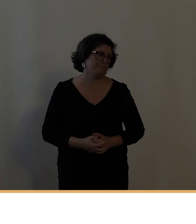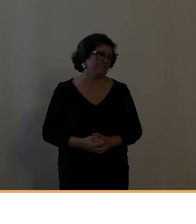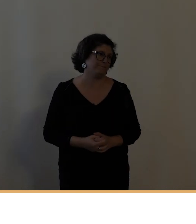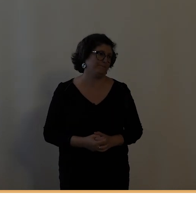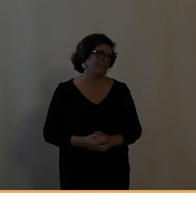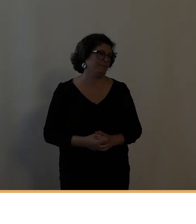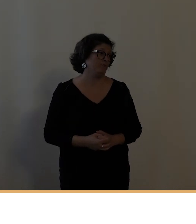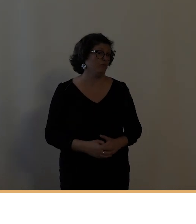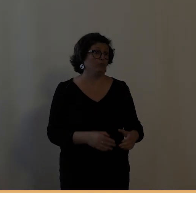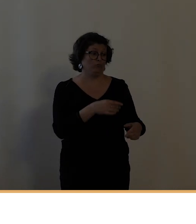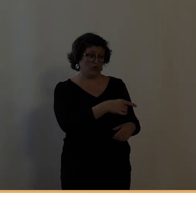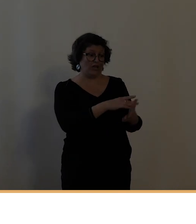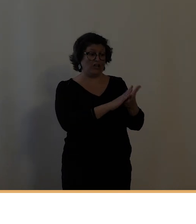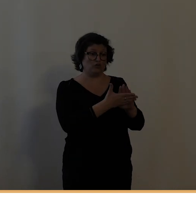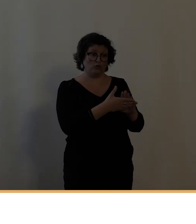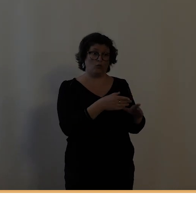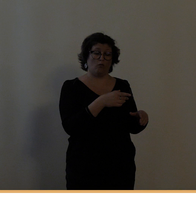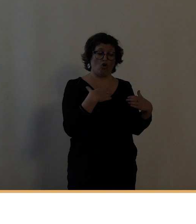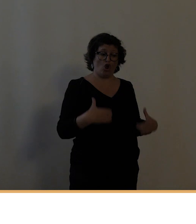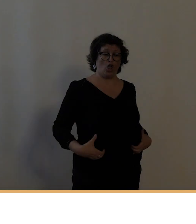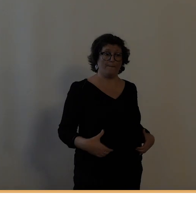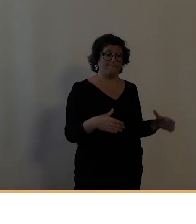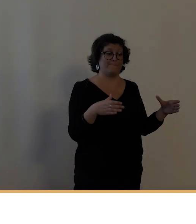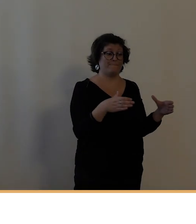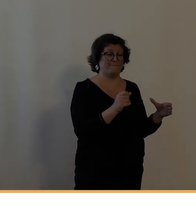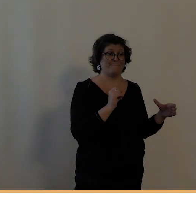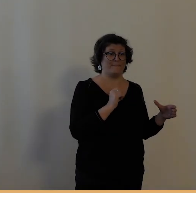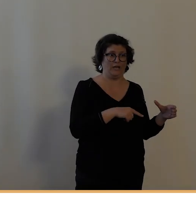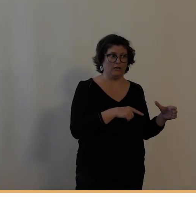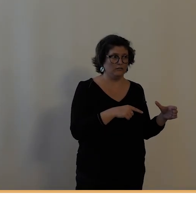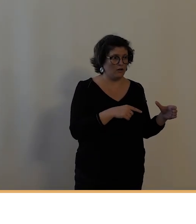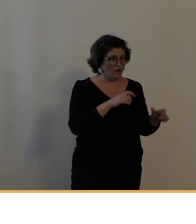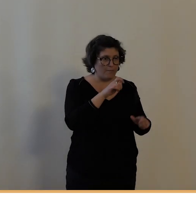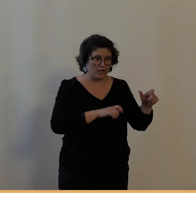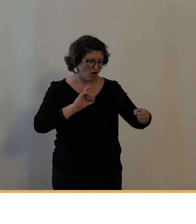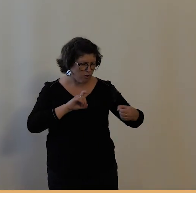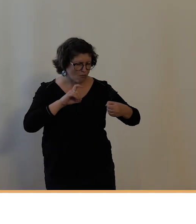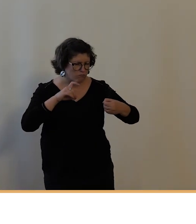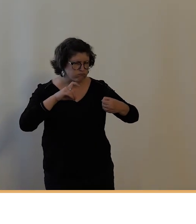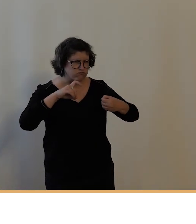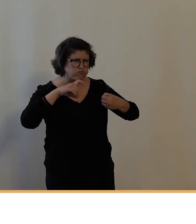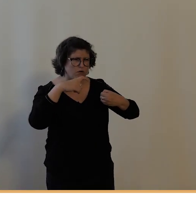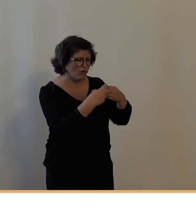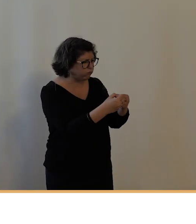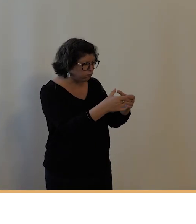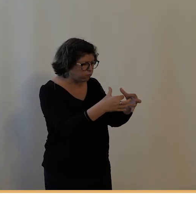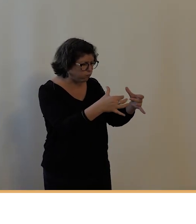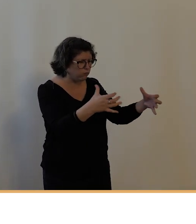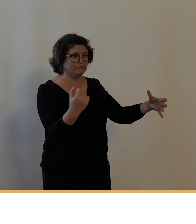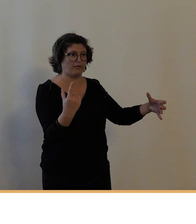Alors, dès sa création, le Vélos Club de Tours connaît le succès et prospère très rapidement.